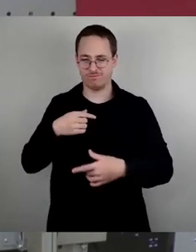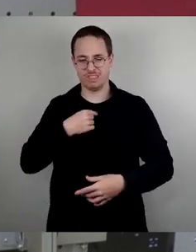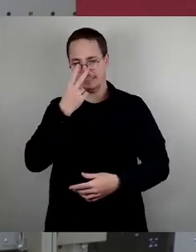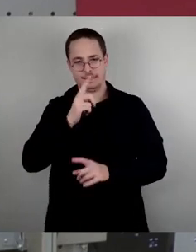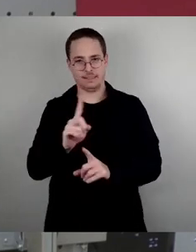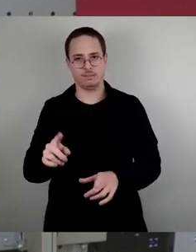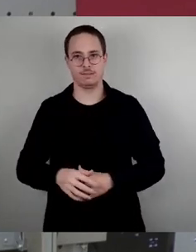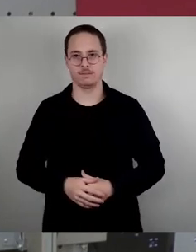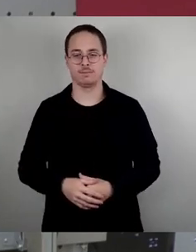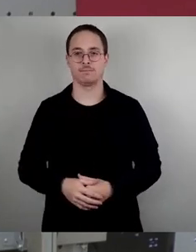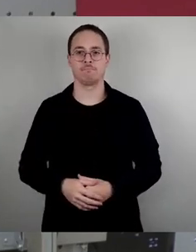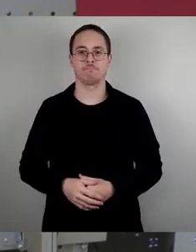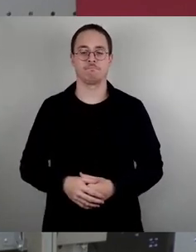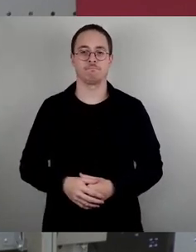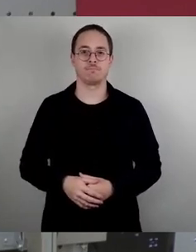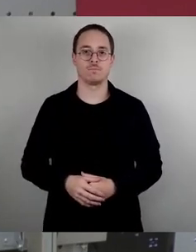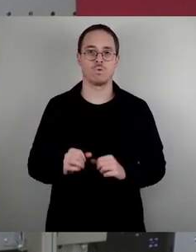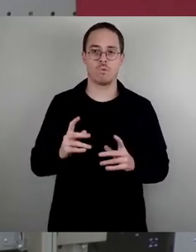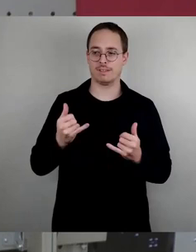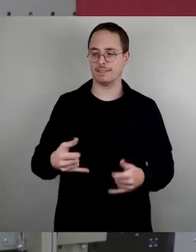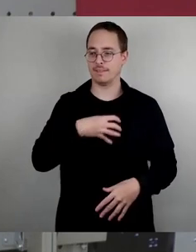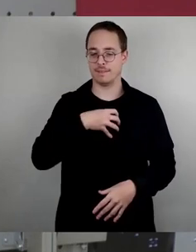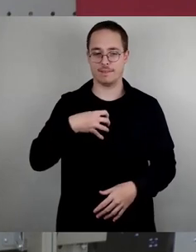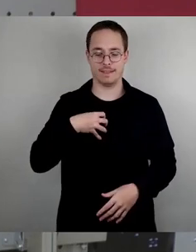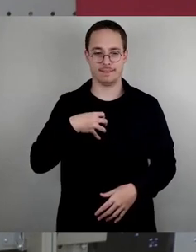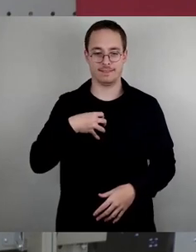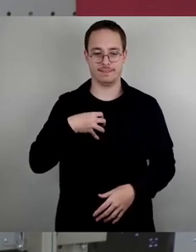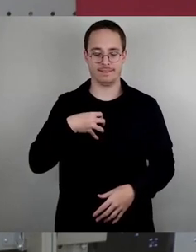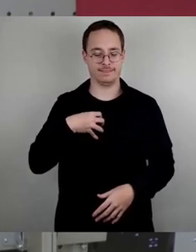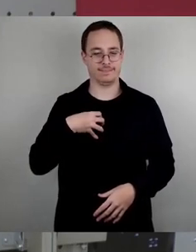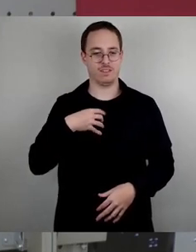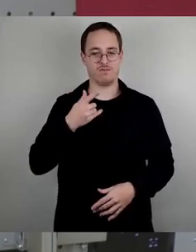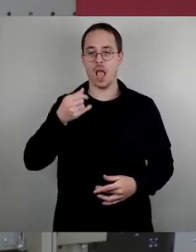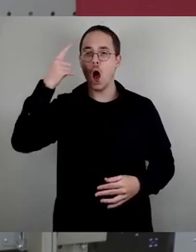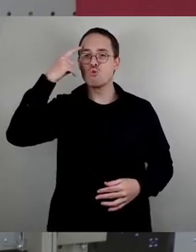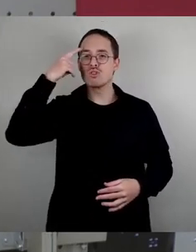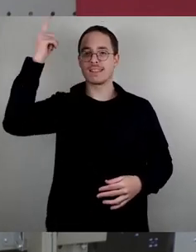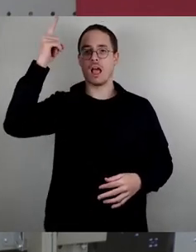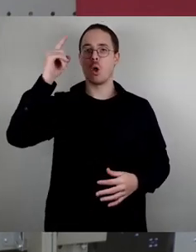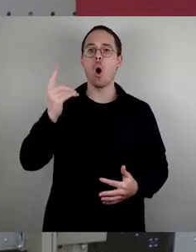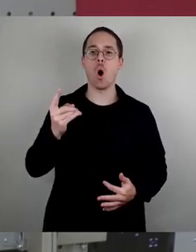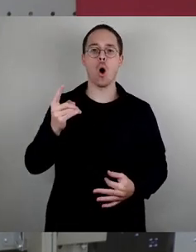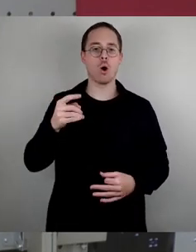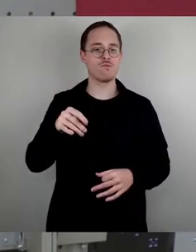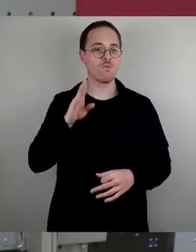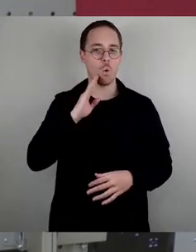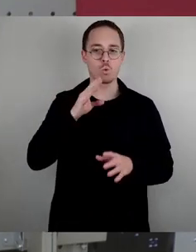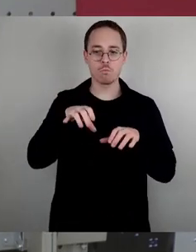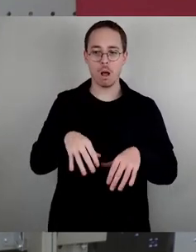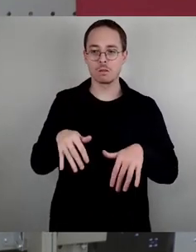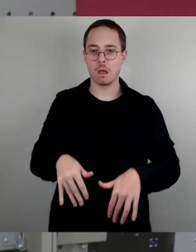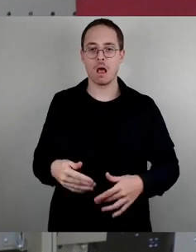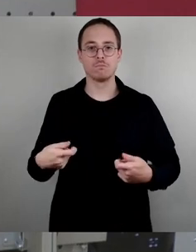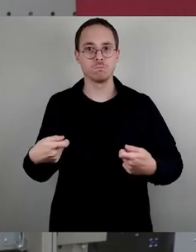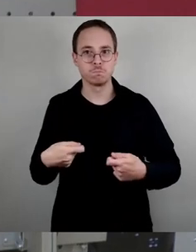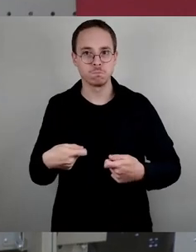irgendwie sich ausgedacht, einen angespannten Wohnungsmarkt zu haben. Es ist so, dass dies natürlich bestimmten Kriterien unterliegt und die